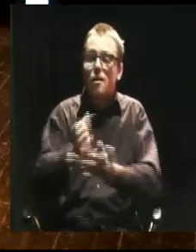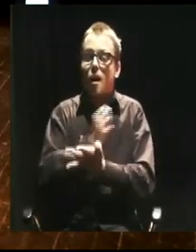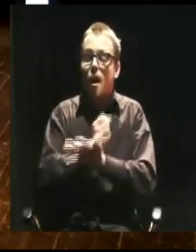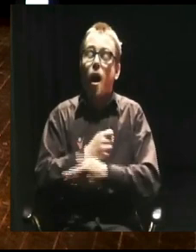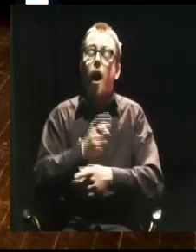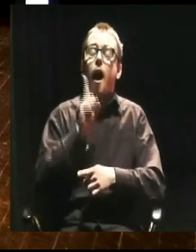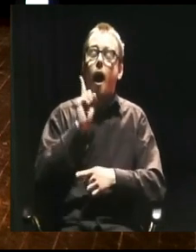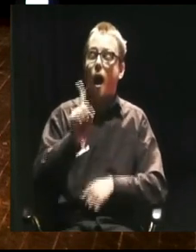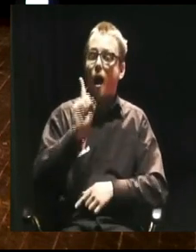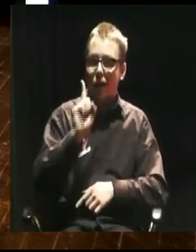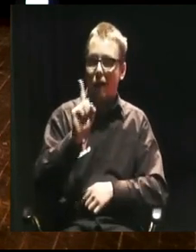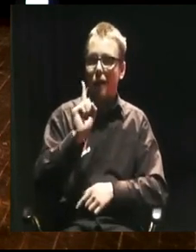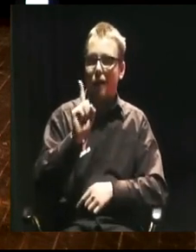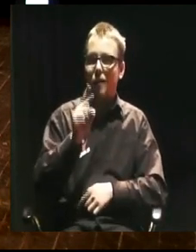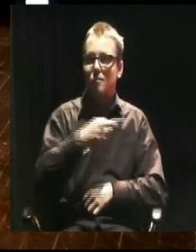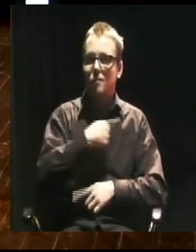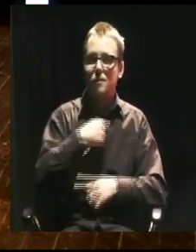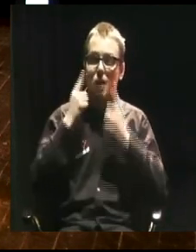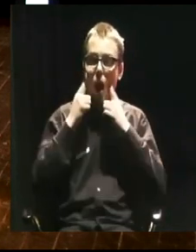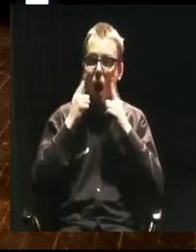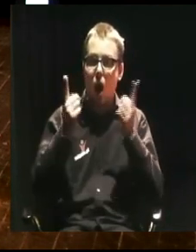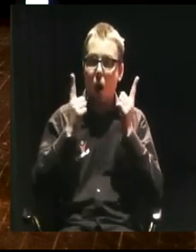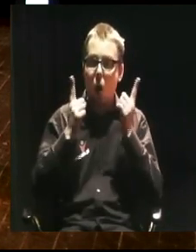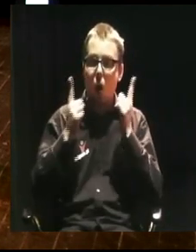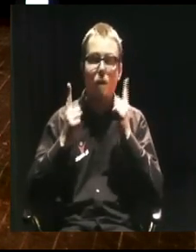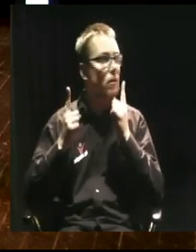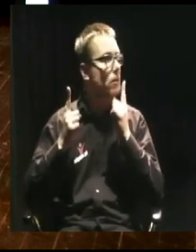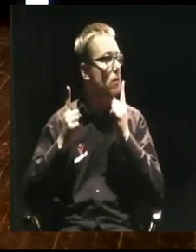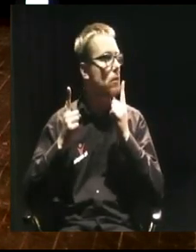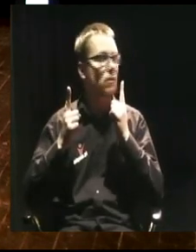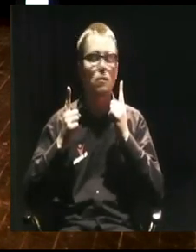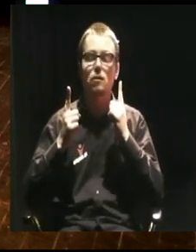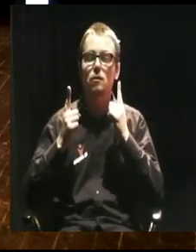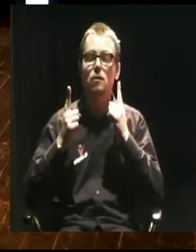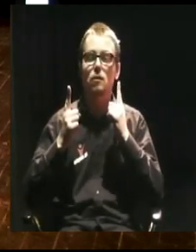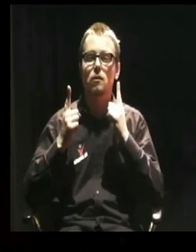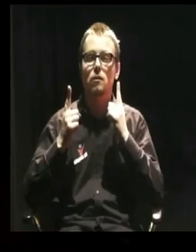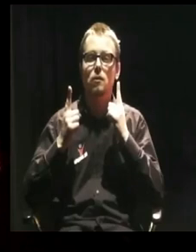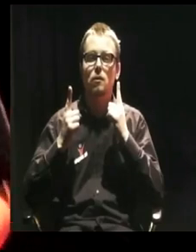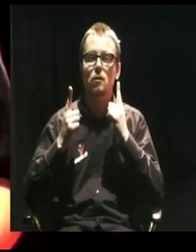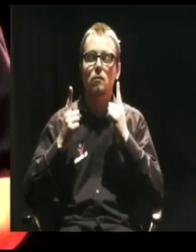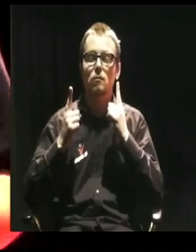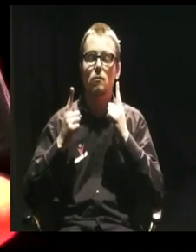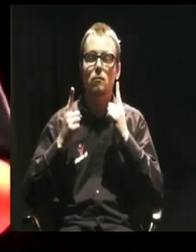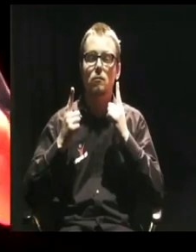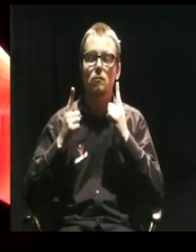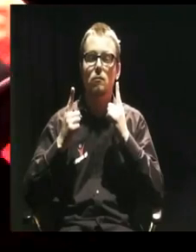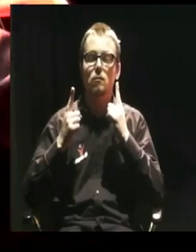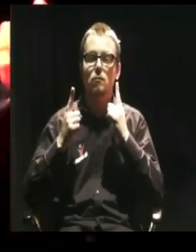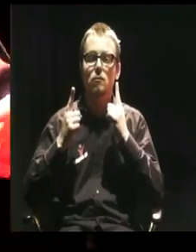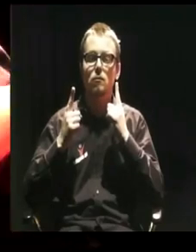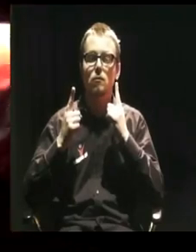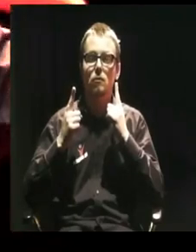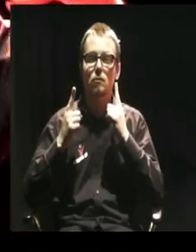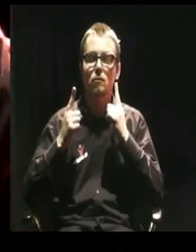może to faktycznie kiedyś zacznie na siebie zarabiać, program Historii bez Cenzury. Robimy, co w naszej mocy, żeby tak było. Ale